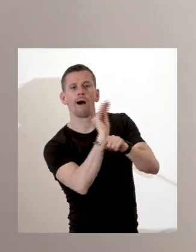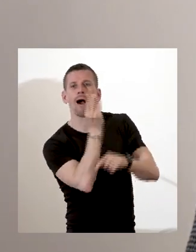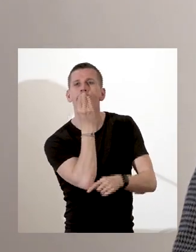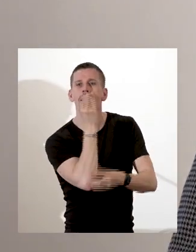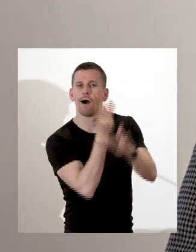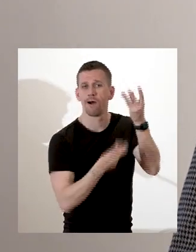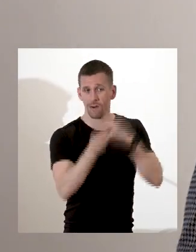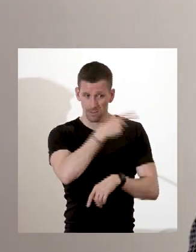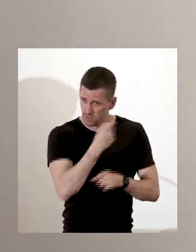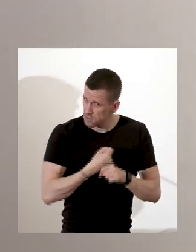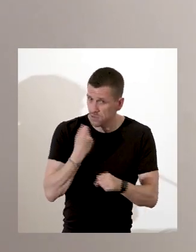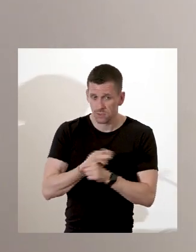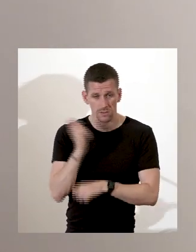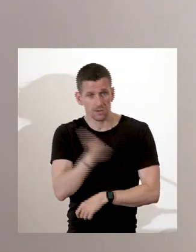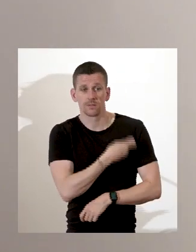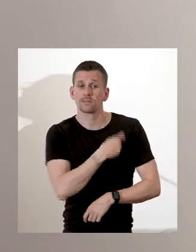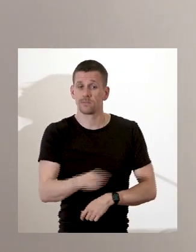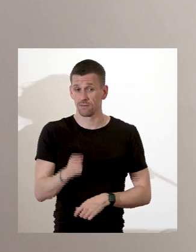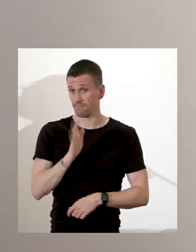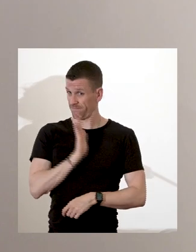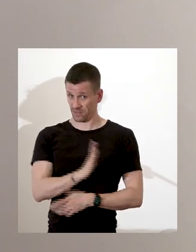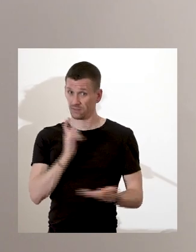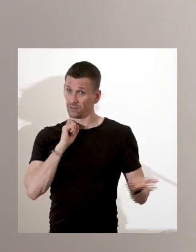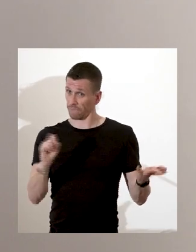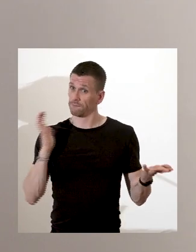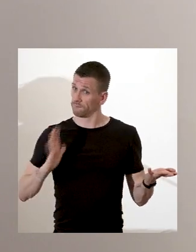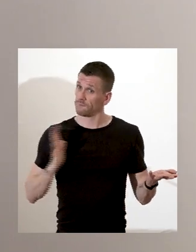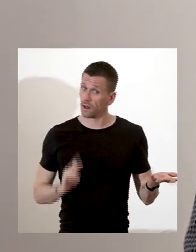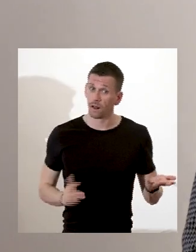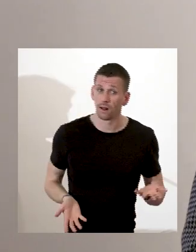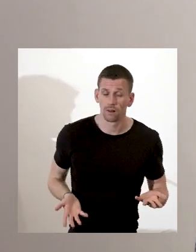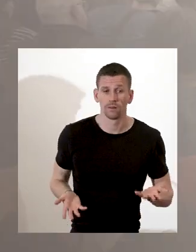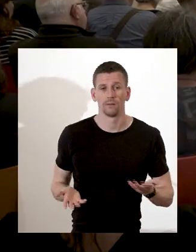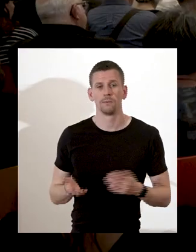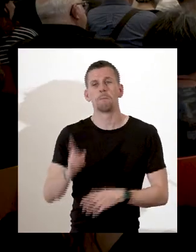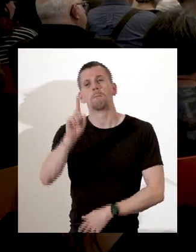esclavagiste. Au quotidien, ces esclaves sont autorisés à se marier, à avoir une vie de famille.